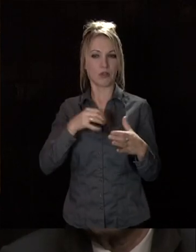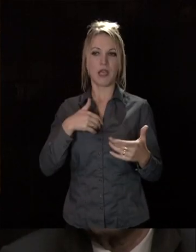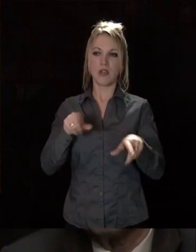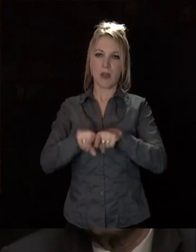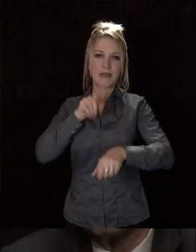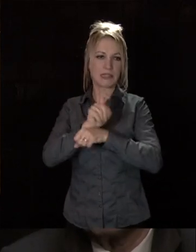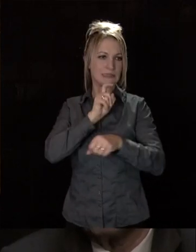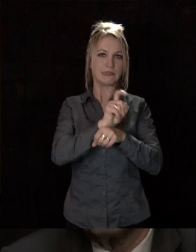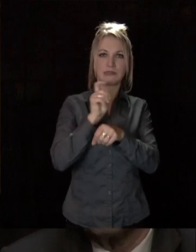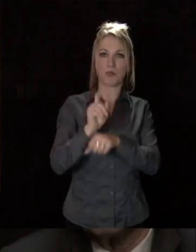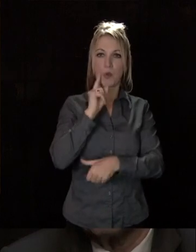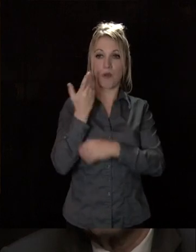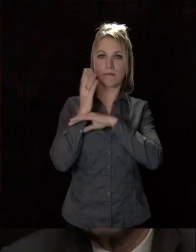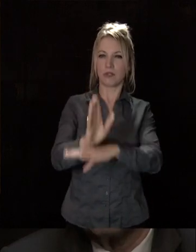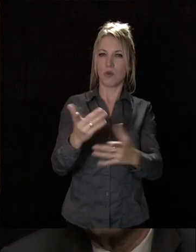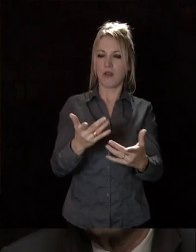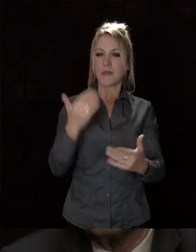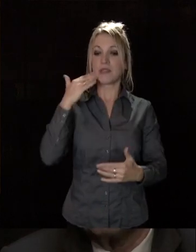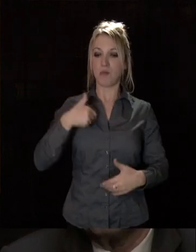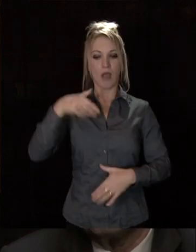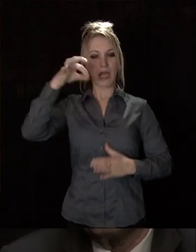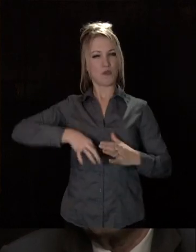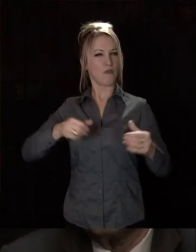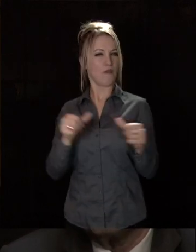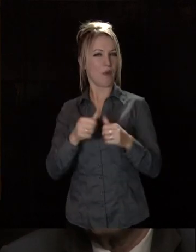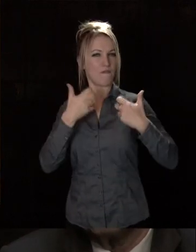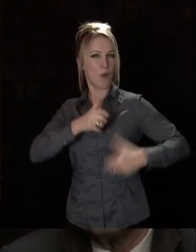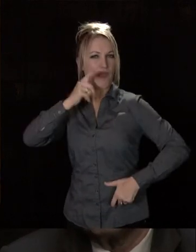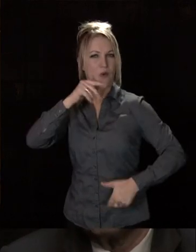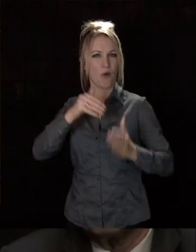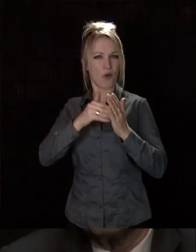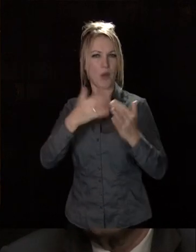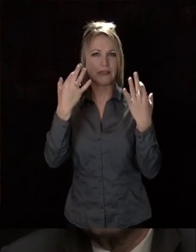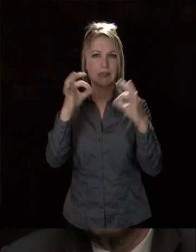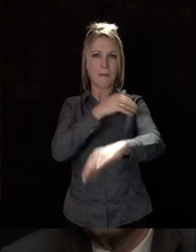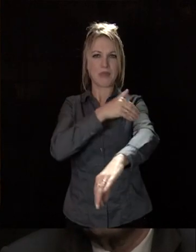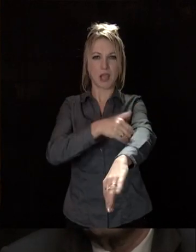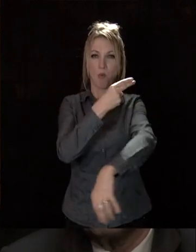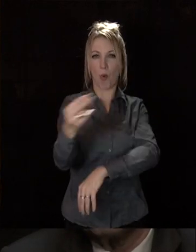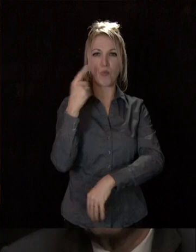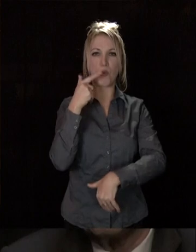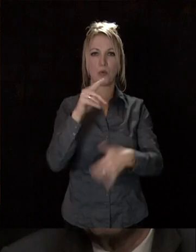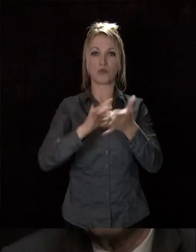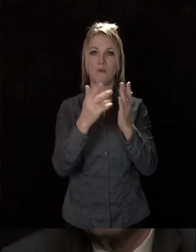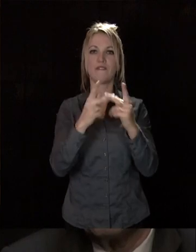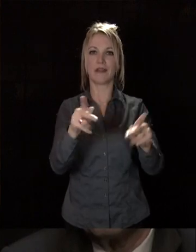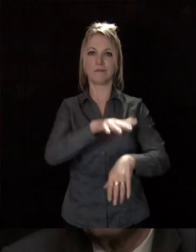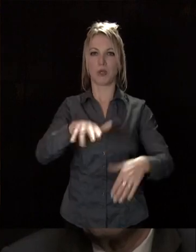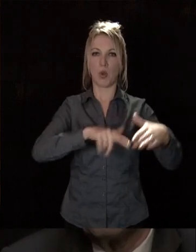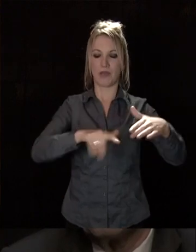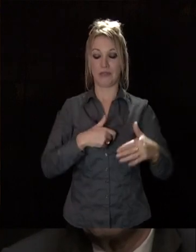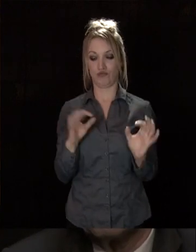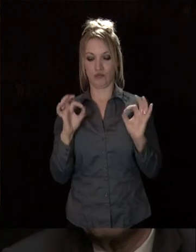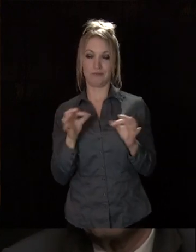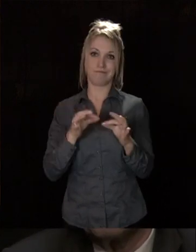en annonçant qu'il demanderait s'il était élu un nouvel effort de 10 milliards d'euros aux collectivités locales. Mais